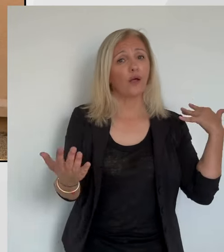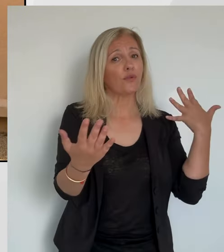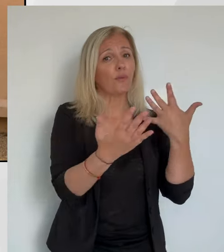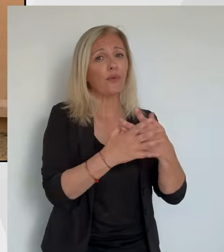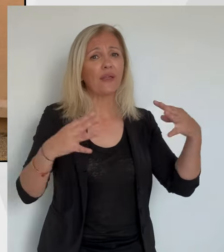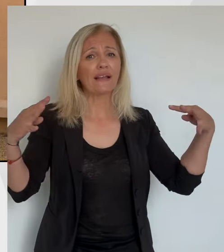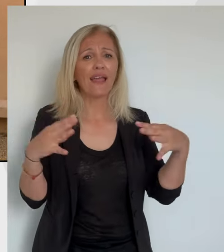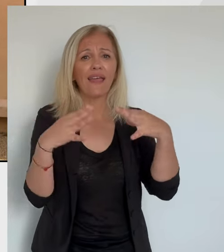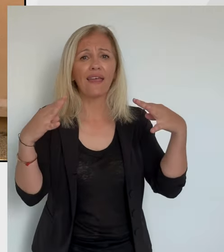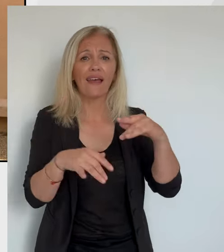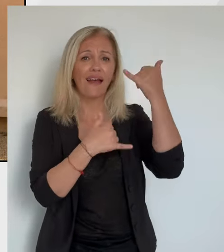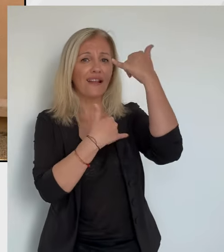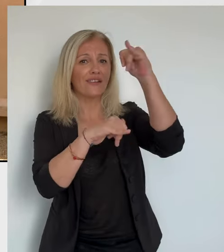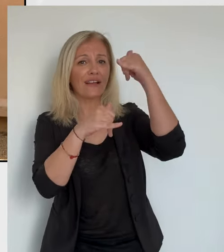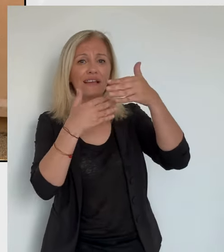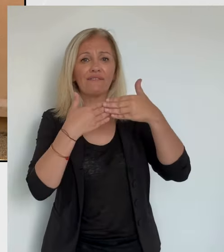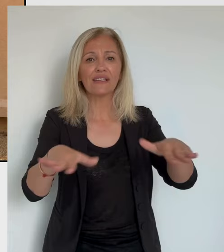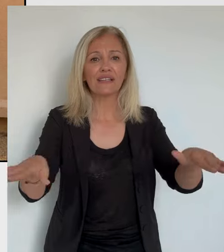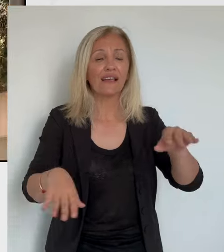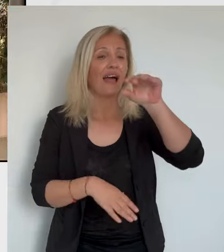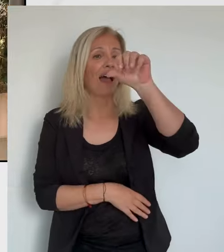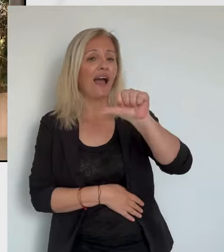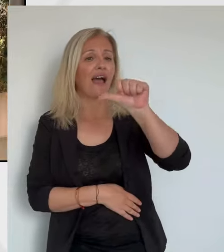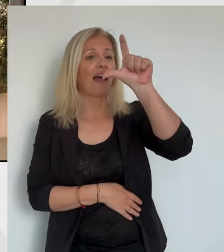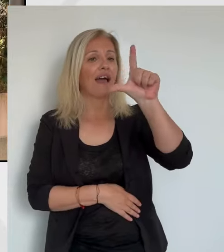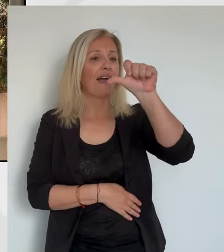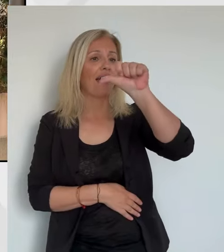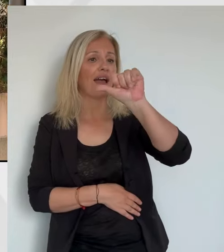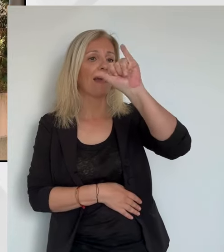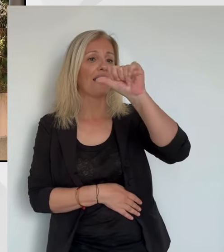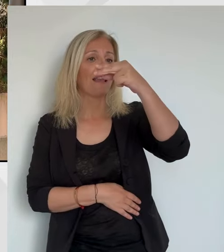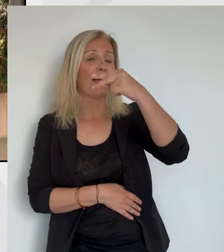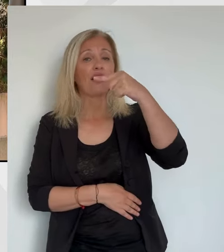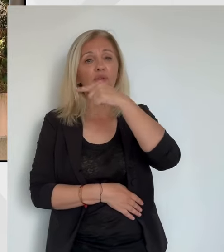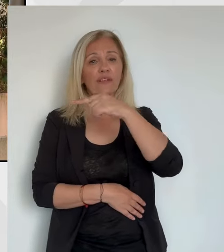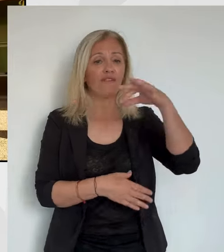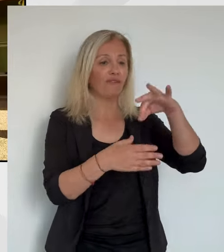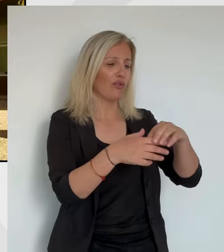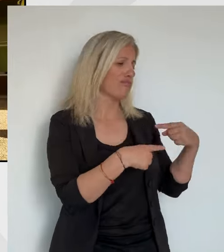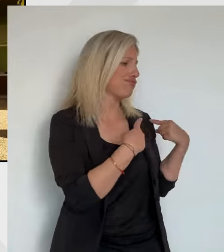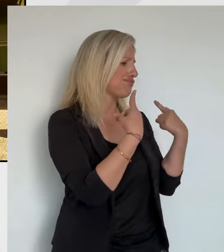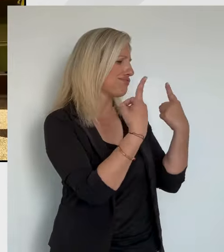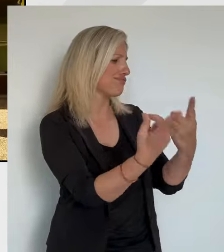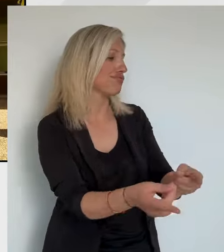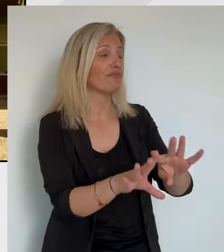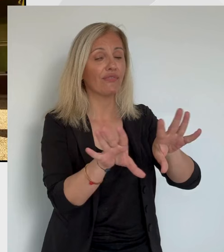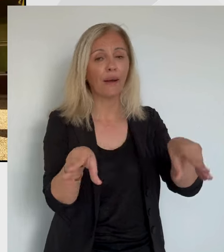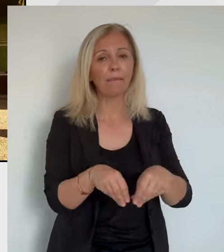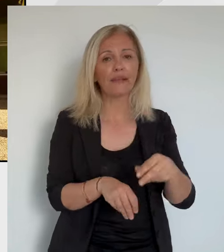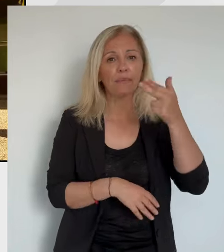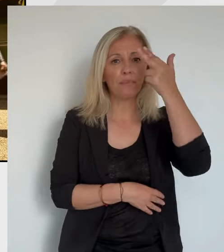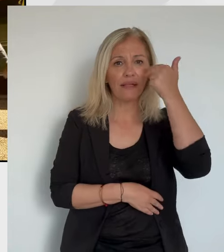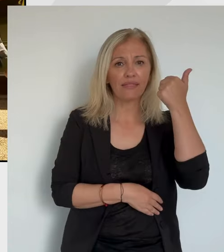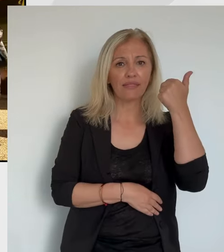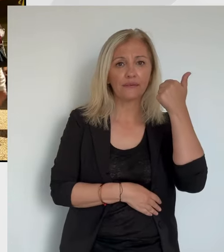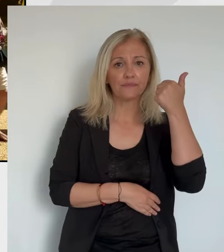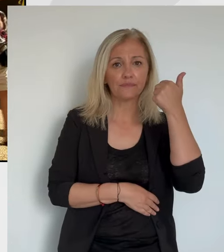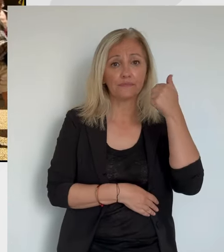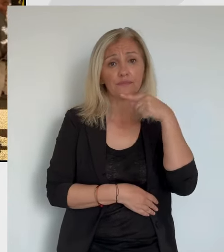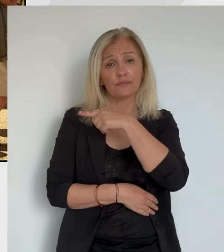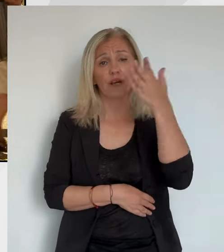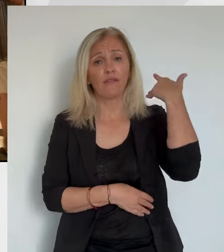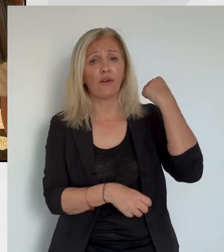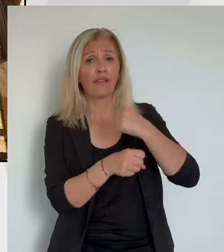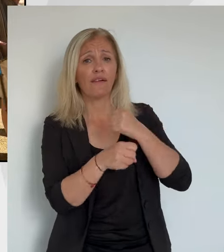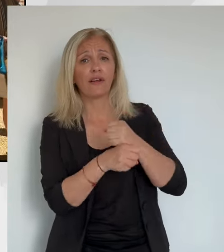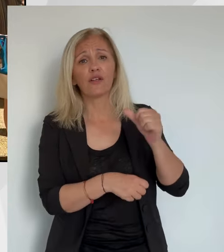Depuis la fin de la guerre d'Algérie, Alain vote pour les Le Pen. Boucher à la retraite, il gagne 900 euros par mois. Et c'est la colère